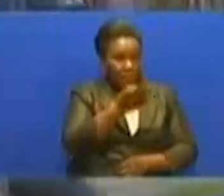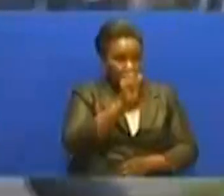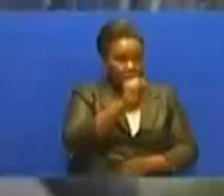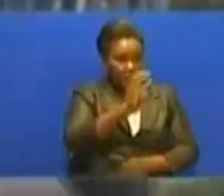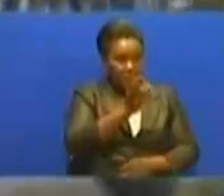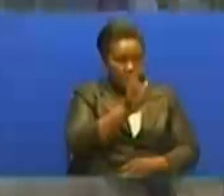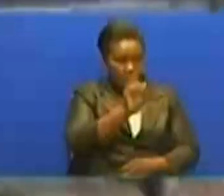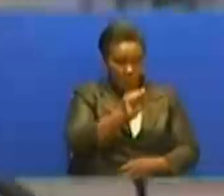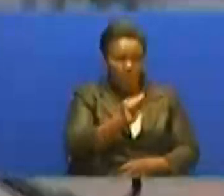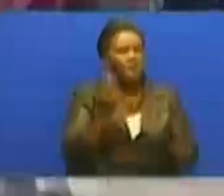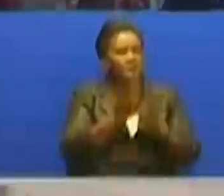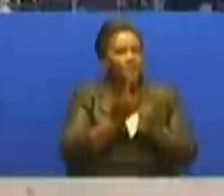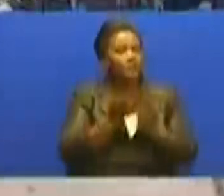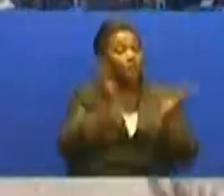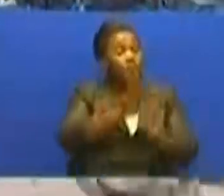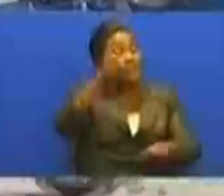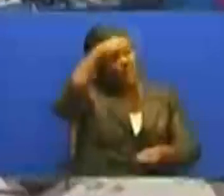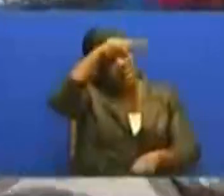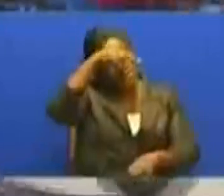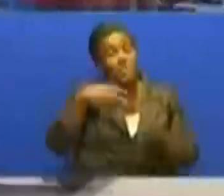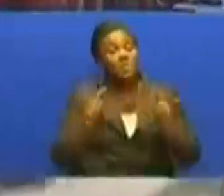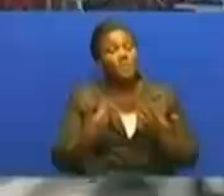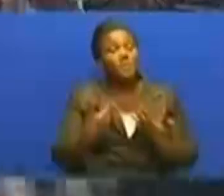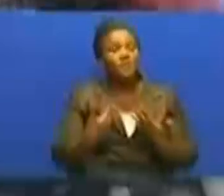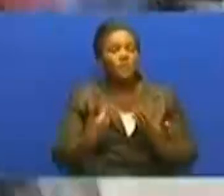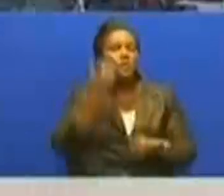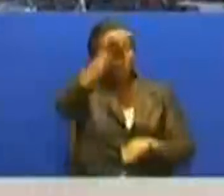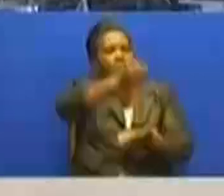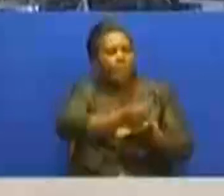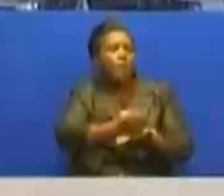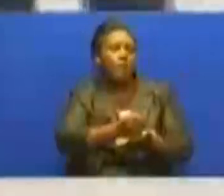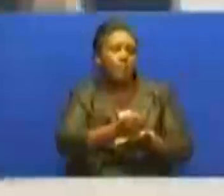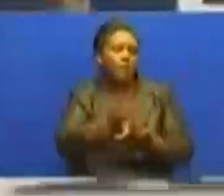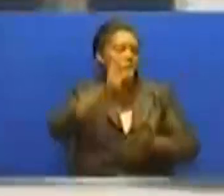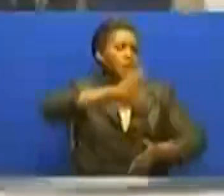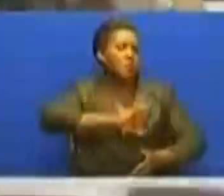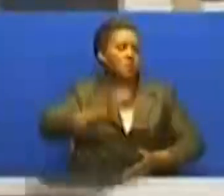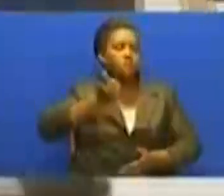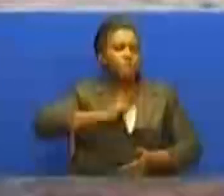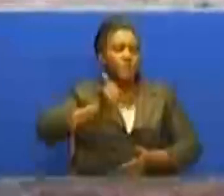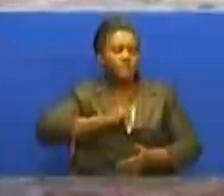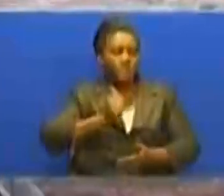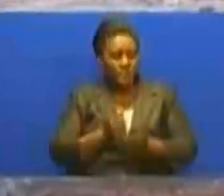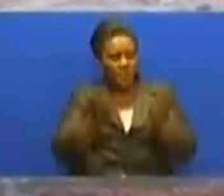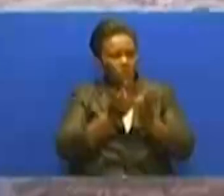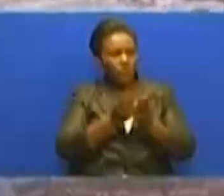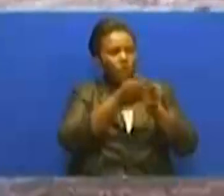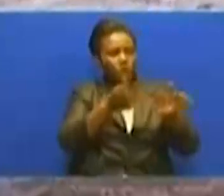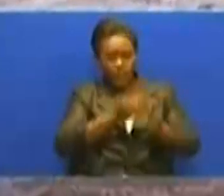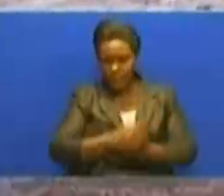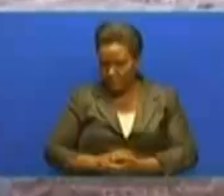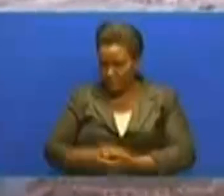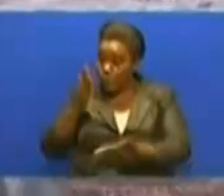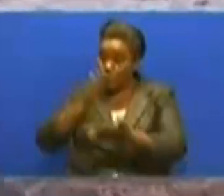Marwa na Edo Murubeni nao ni wahitimu wa yudum ambao wamegeuza suala la ukosefu wajira kuwa fursa